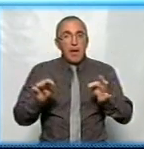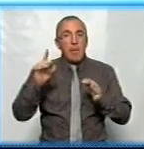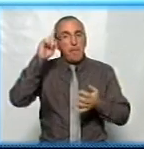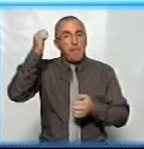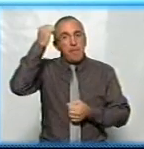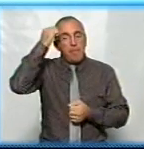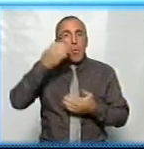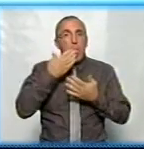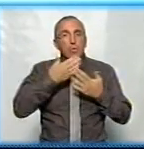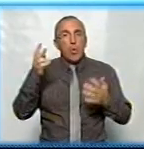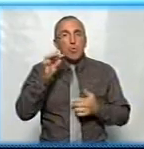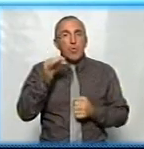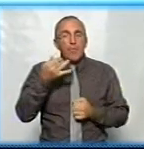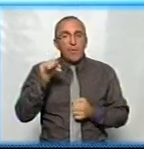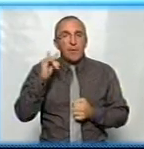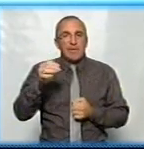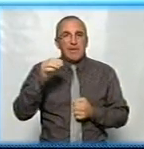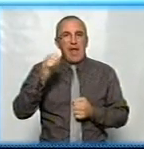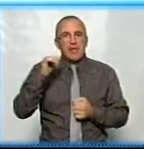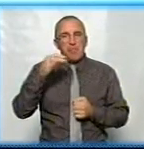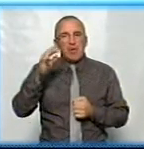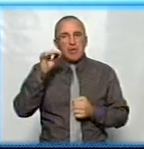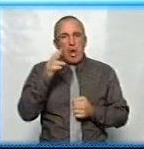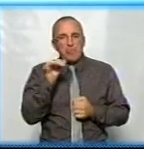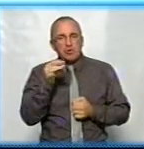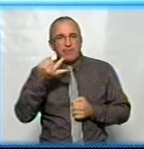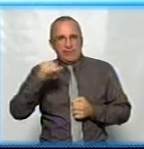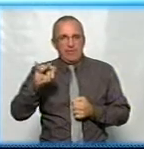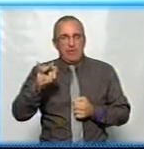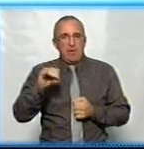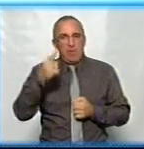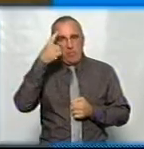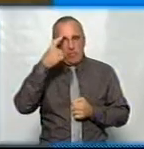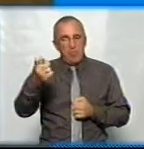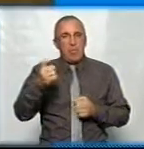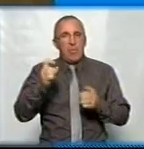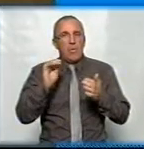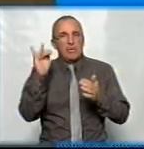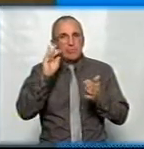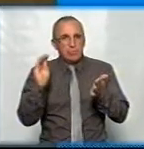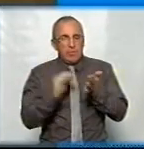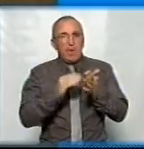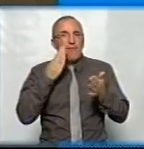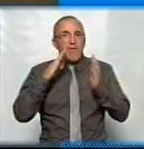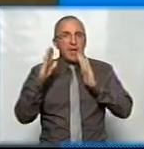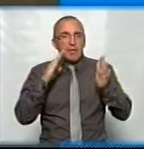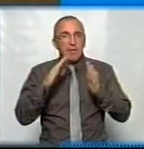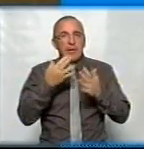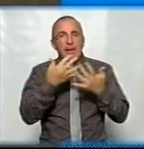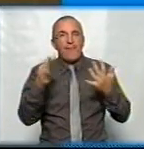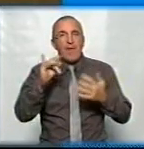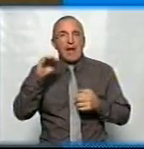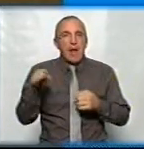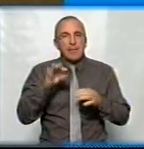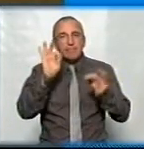'ятника останньому кошовому отаману Запорізької Січі Петру Калнишевському, повідомляє сторінка музею у Фейсбук. Кілька варіантів